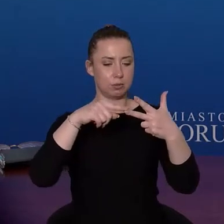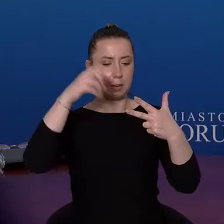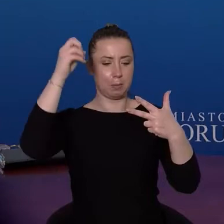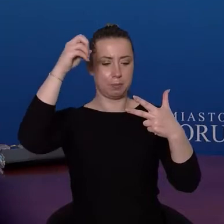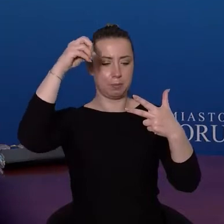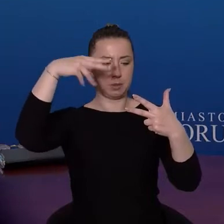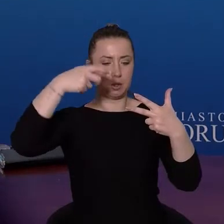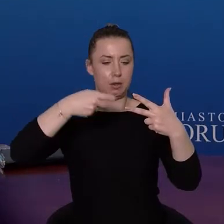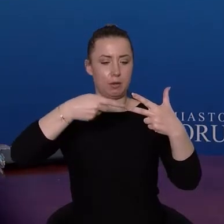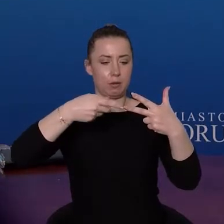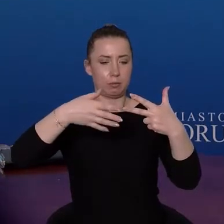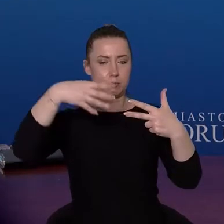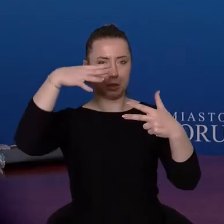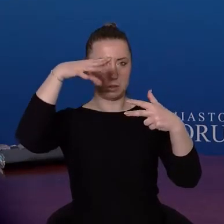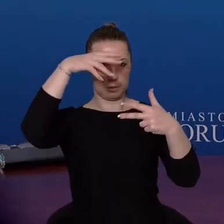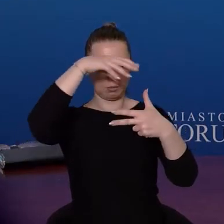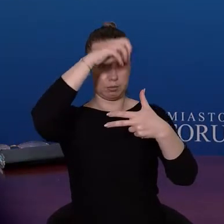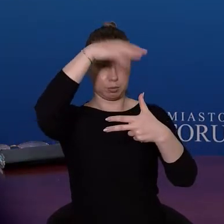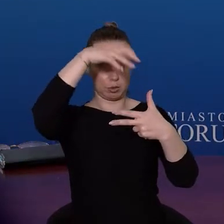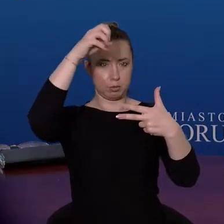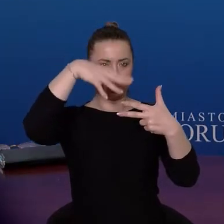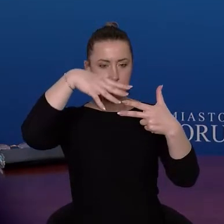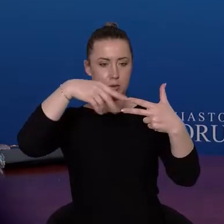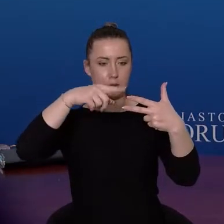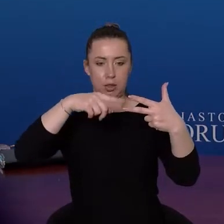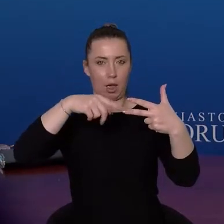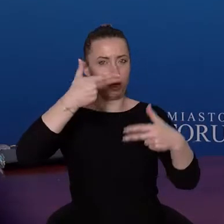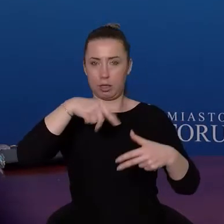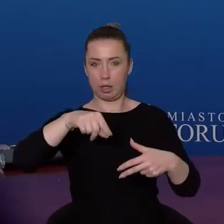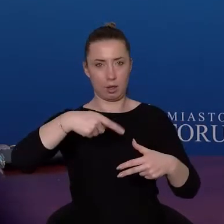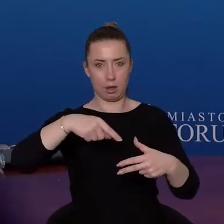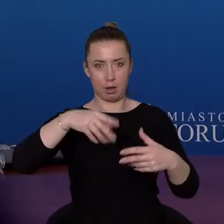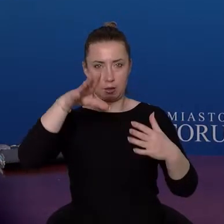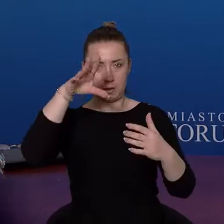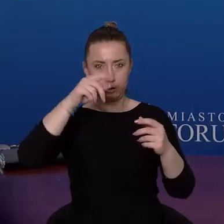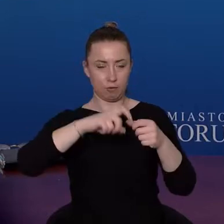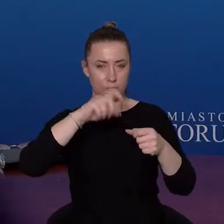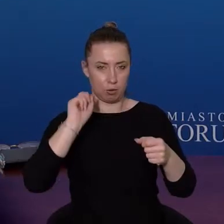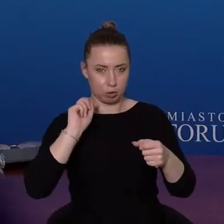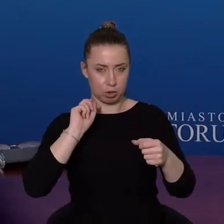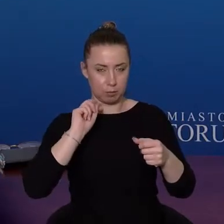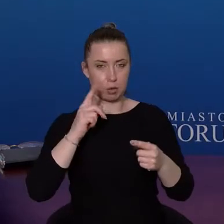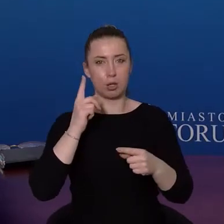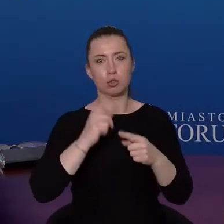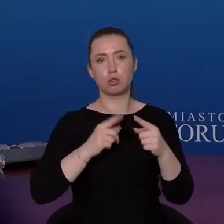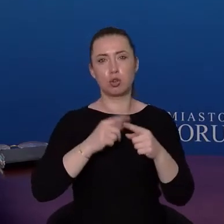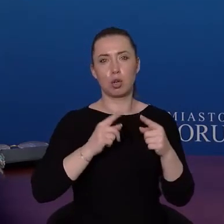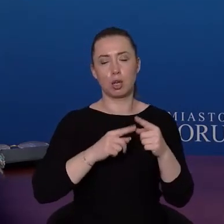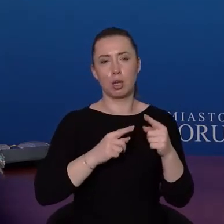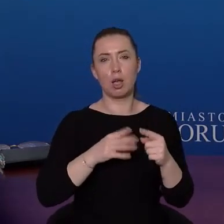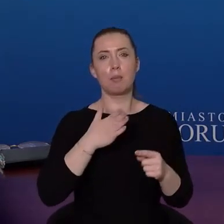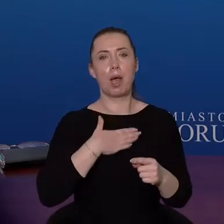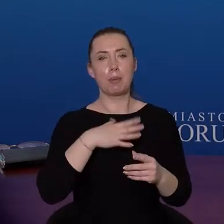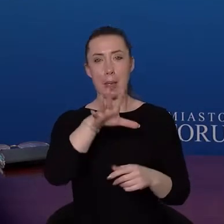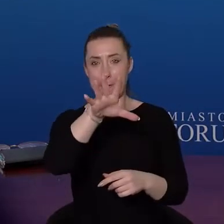ulic będzie wyłączona oraz niektóre, to jest kilkanaście w skali całego miasta, gdzie mamy 500